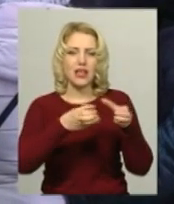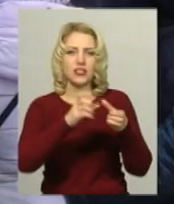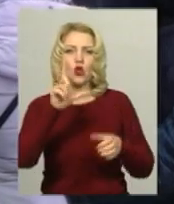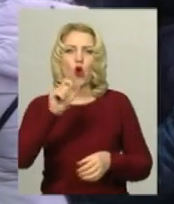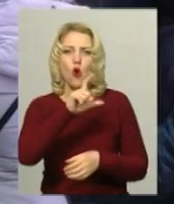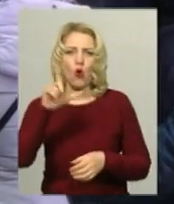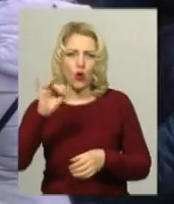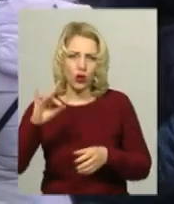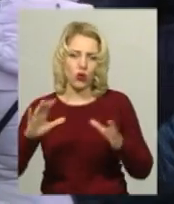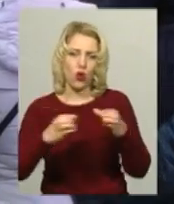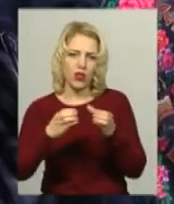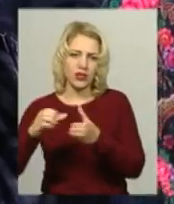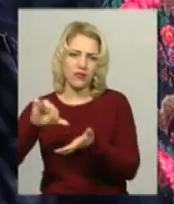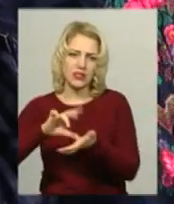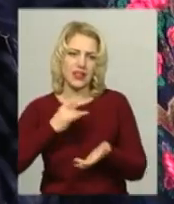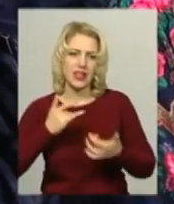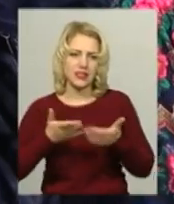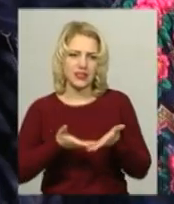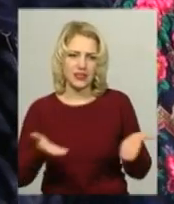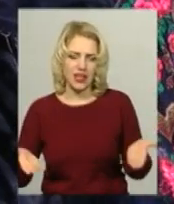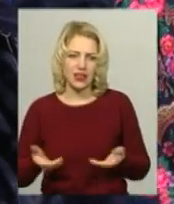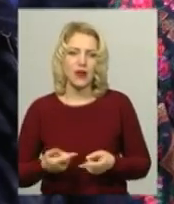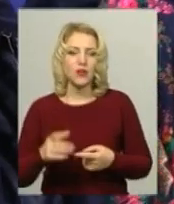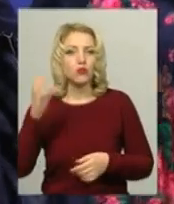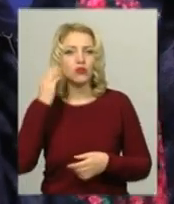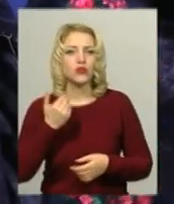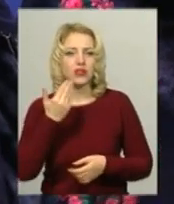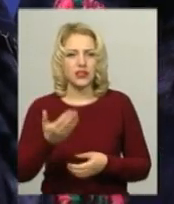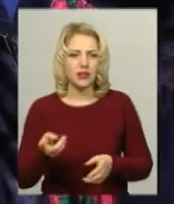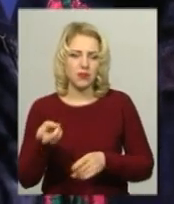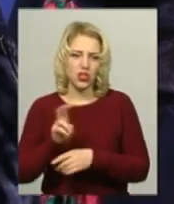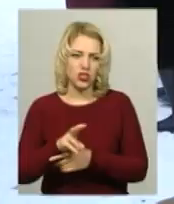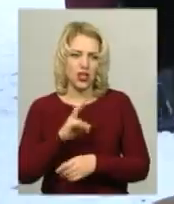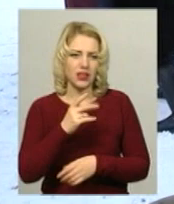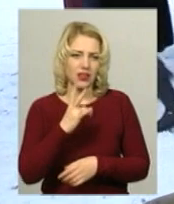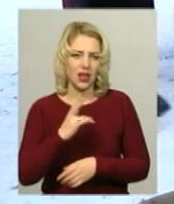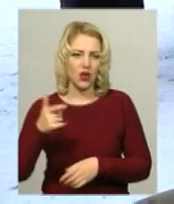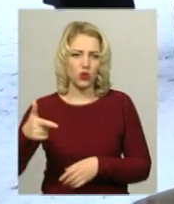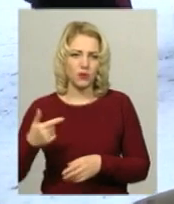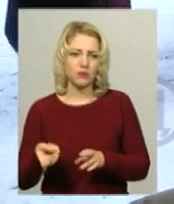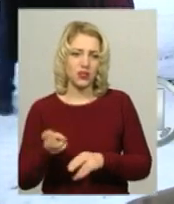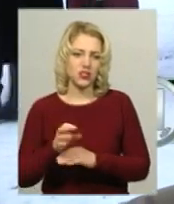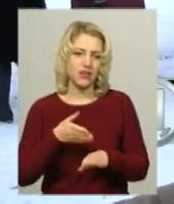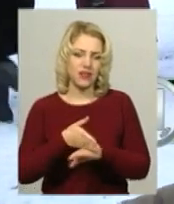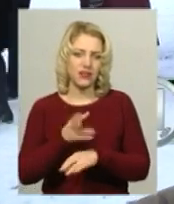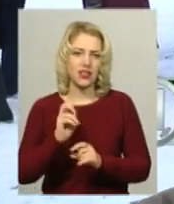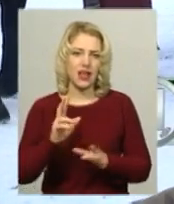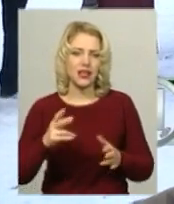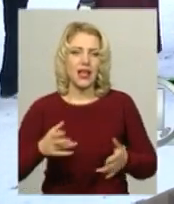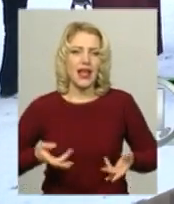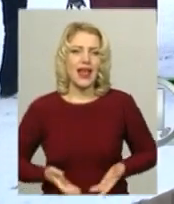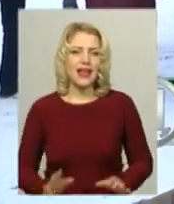Хмельницького виступили на сцені, каже Юлія Ковальчук. Послухати їх прийшла Наталія Гульван. Прийшли відвідати так, як Різдво,